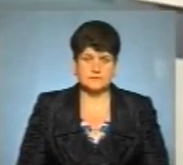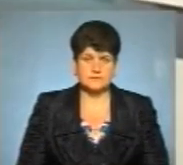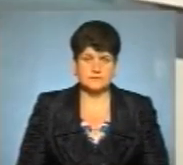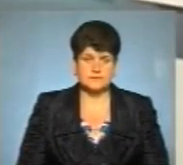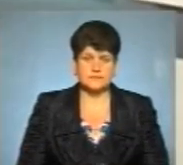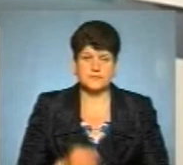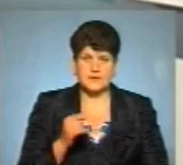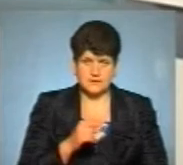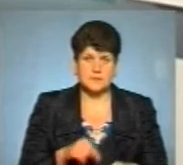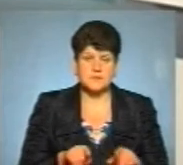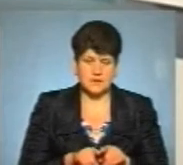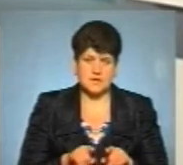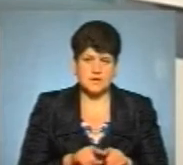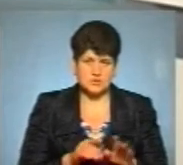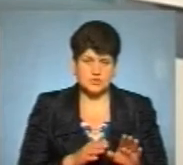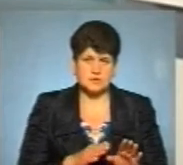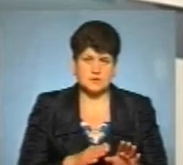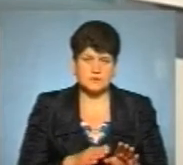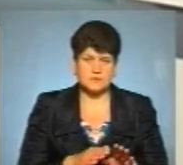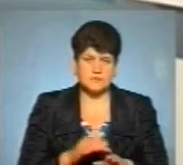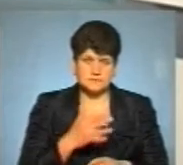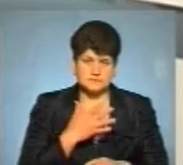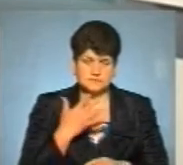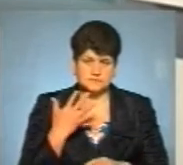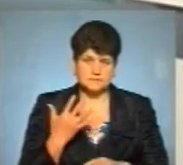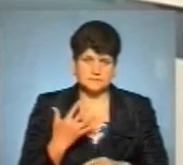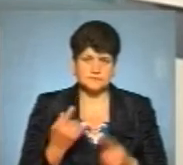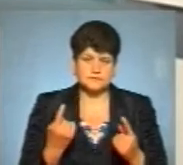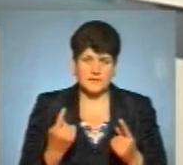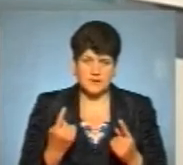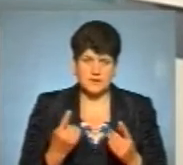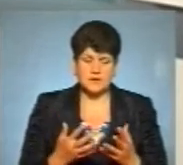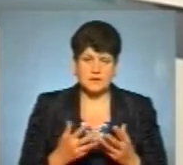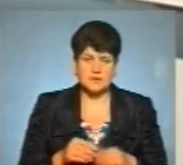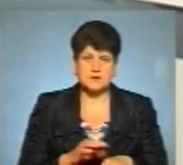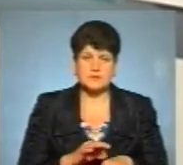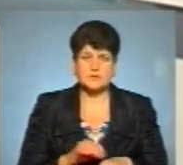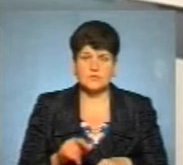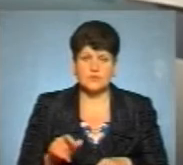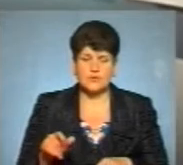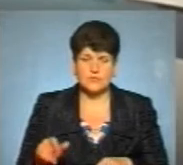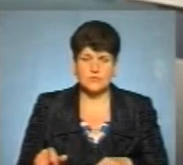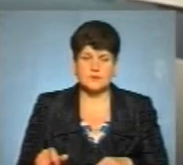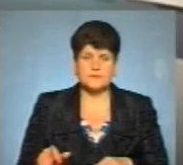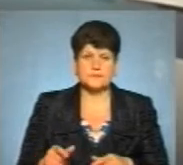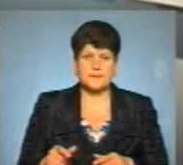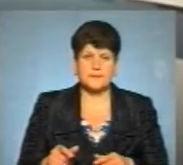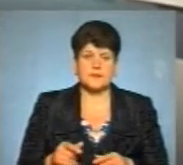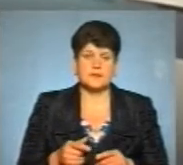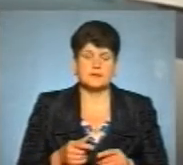Там теж достатньо велика кількість хворих відносно кількості